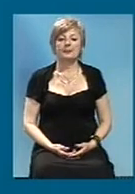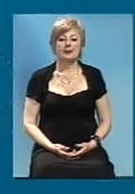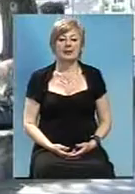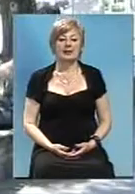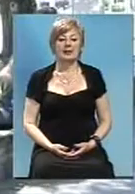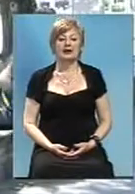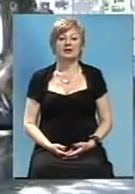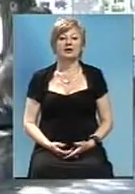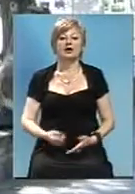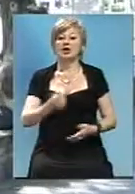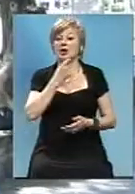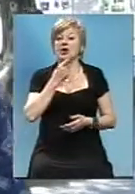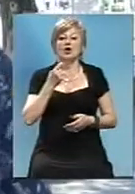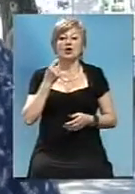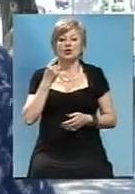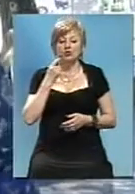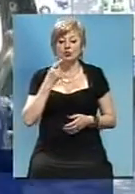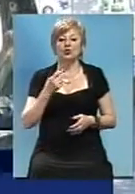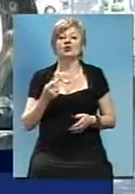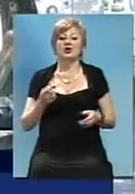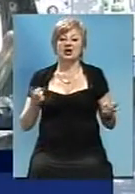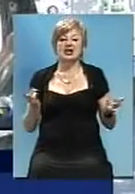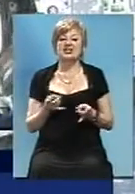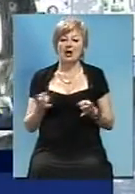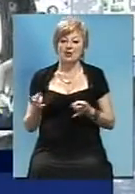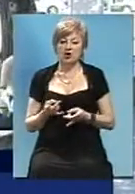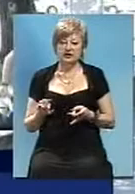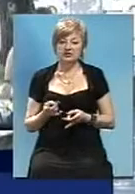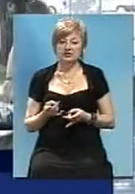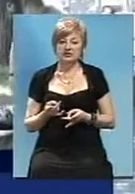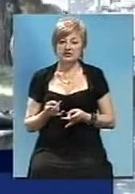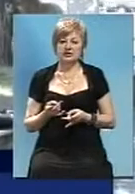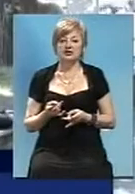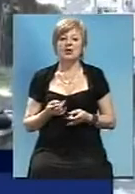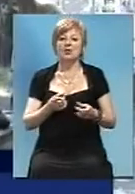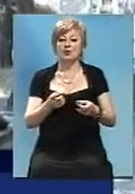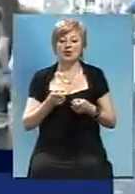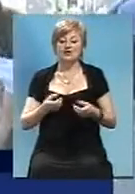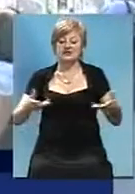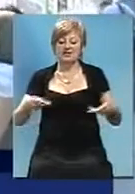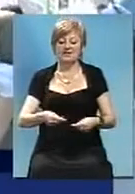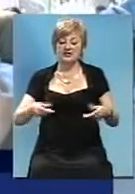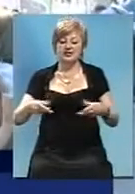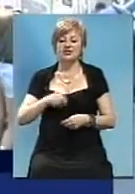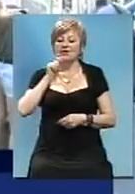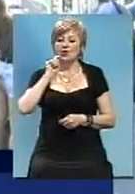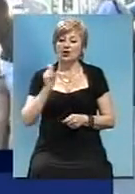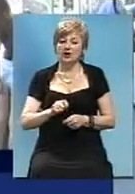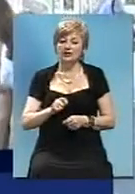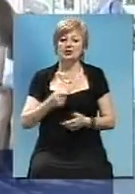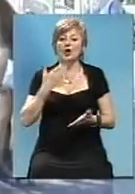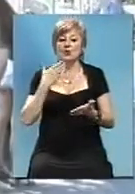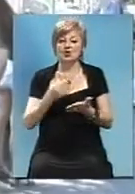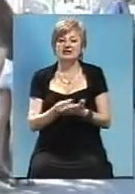Ми багато говоримо о необхідності привлечення інвестицій в Україну. І по своїм